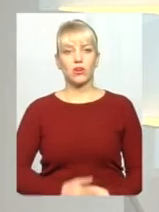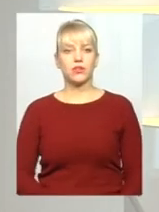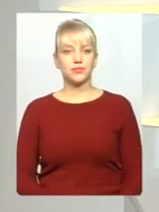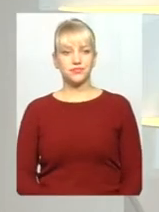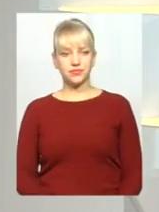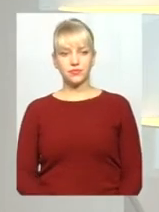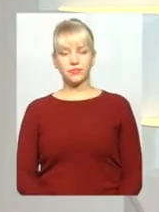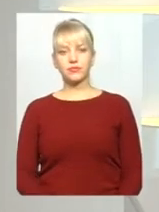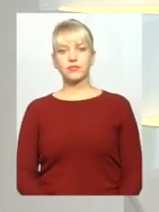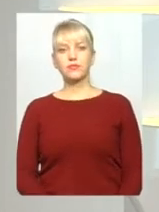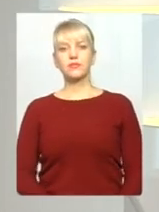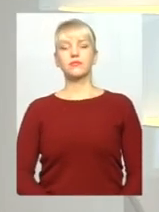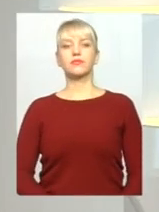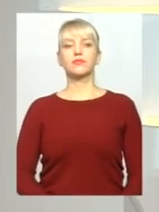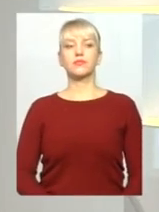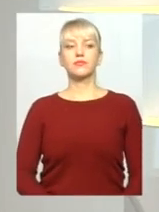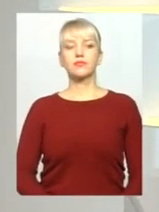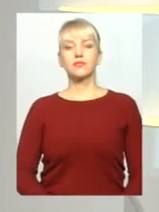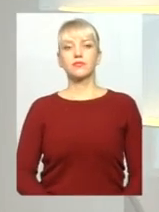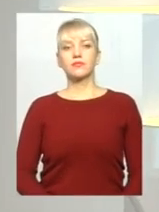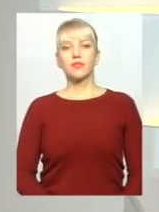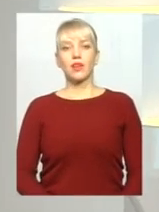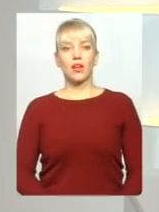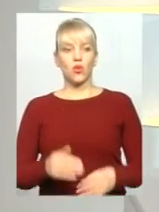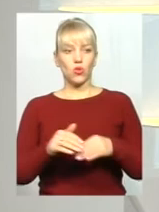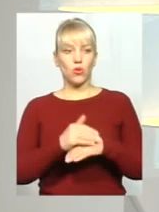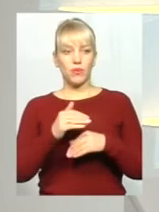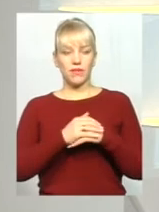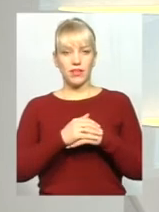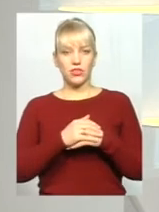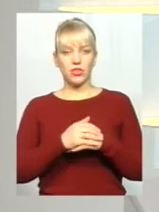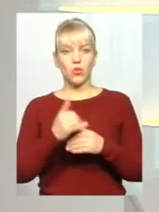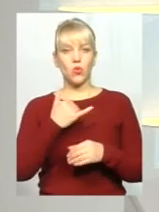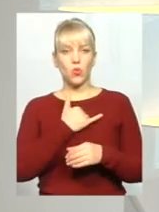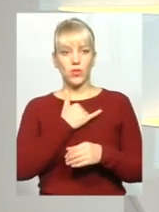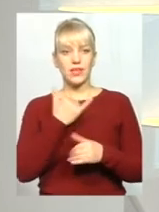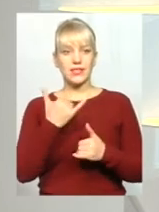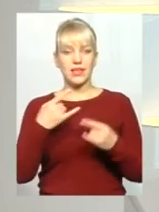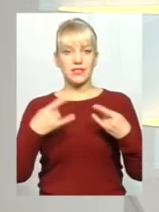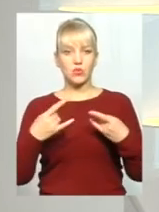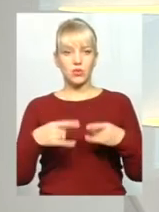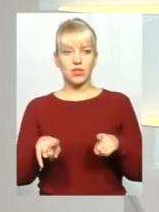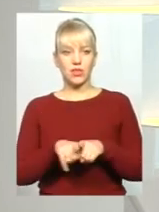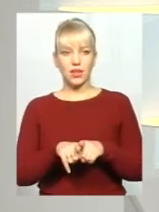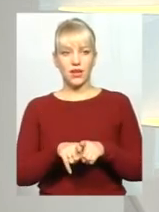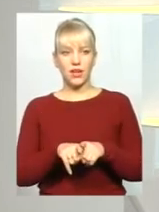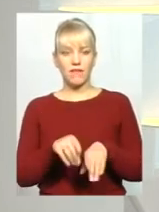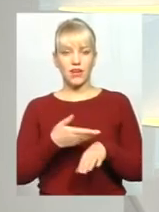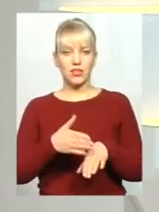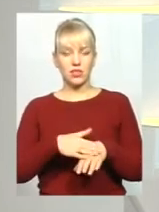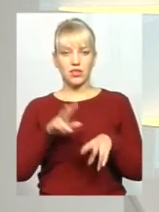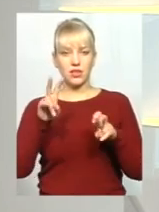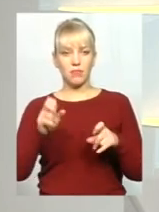Доброго вечора. Добрий вечір. Добрий вечір. Так, слухаємося. В нас зараз в студії така цікава тема виникла.